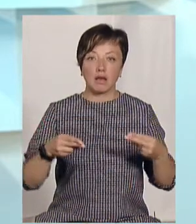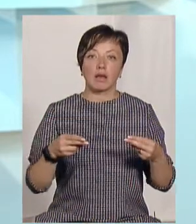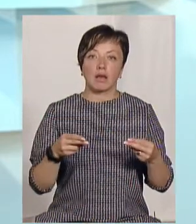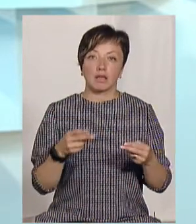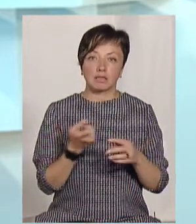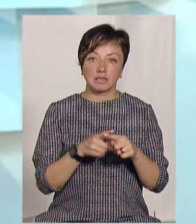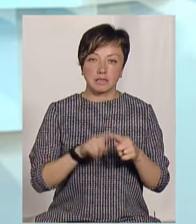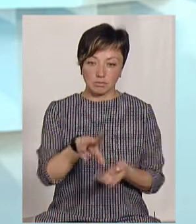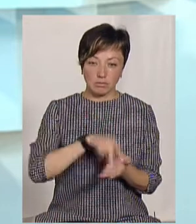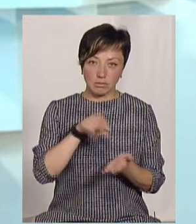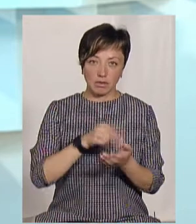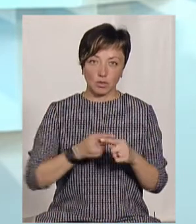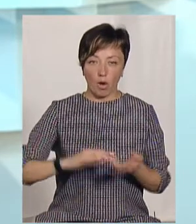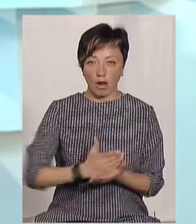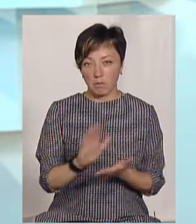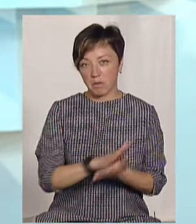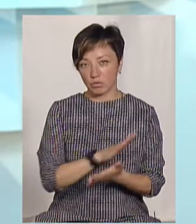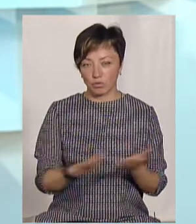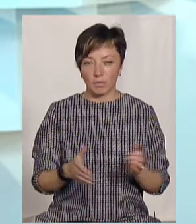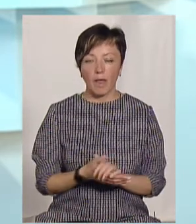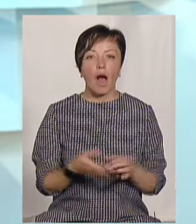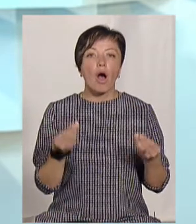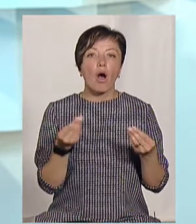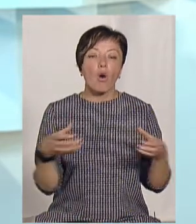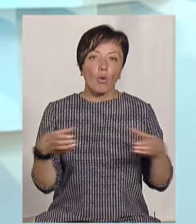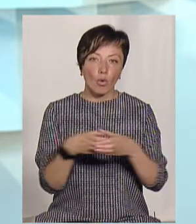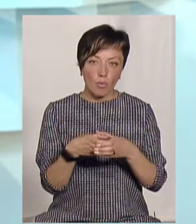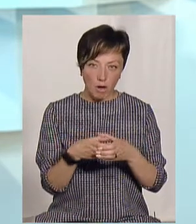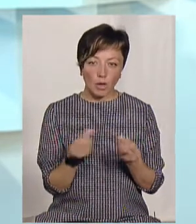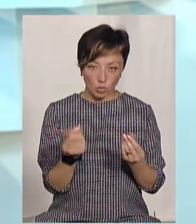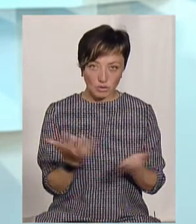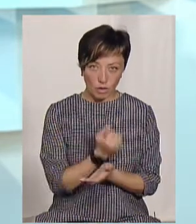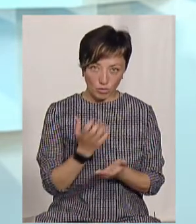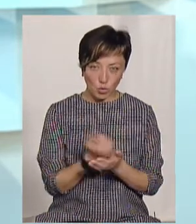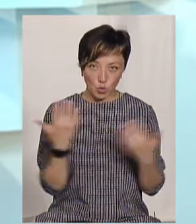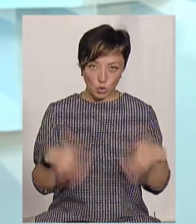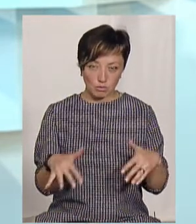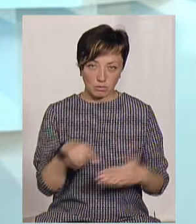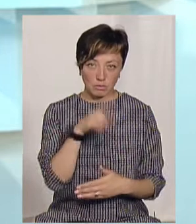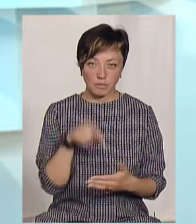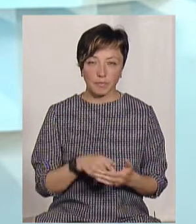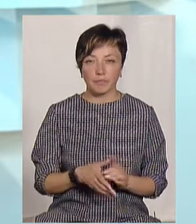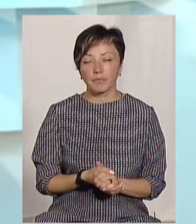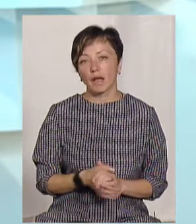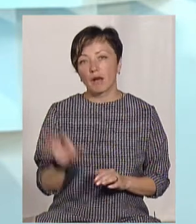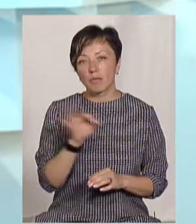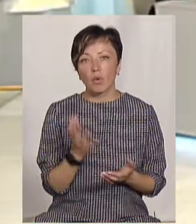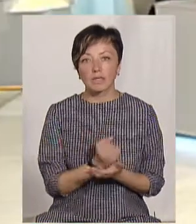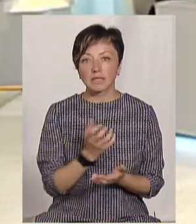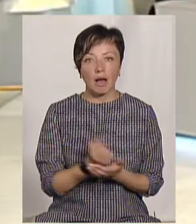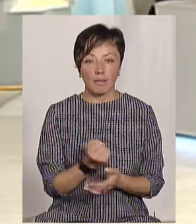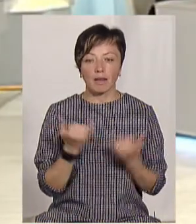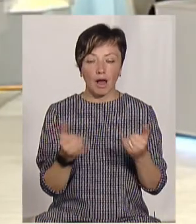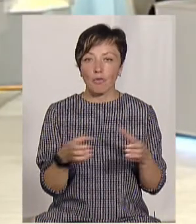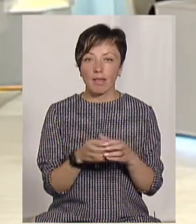завантажити, вона безкоштовна і можна користуватися. Громада вже якісь кошти заробила з цього? Ну, дивіться, на рахунок заробітку для громади тут не так все